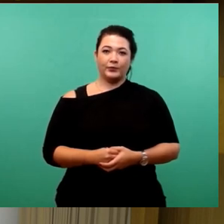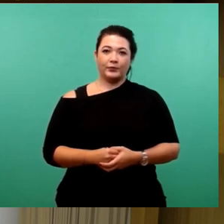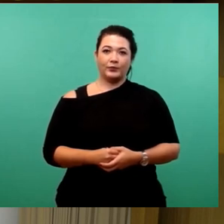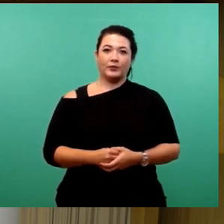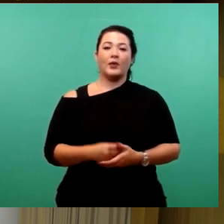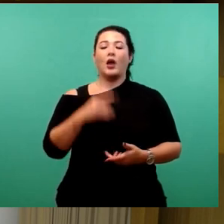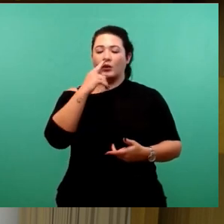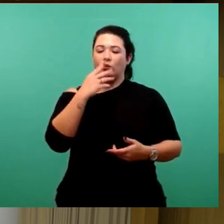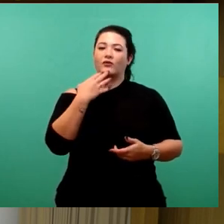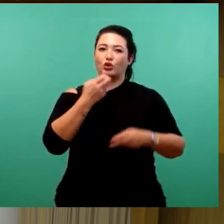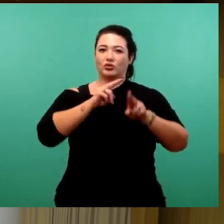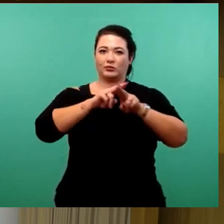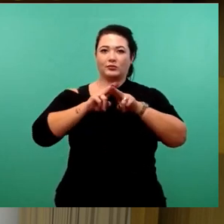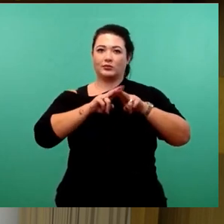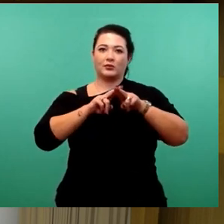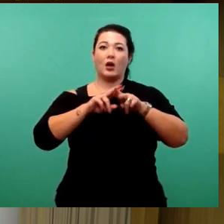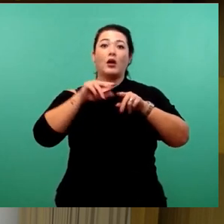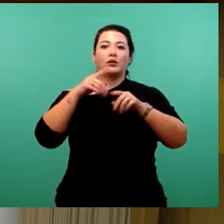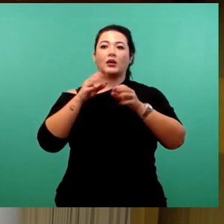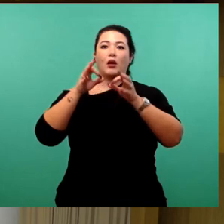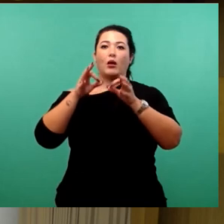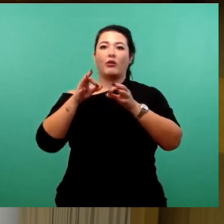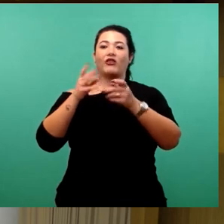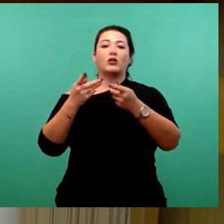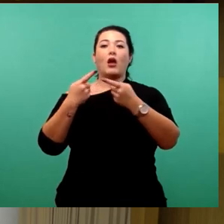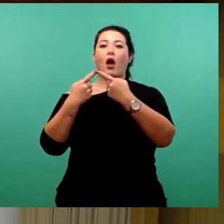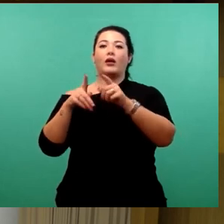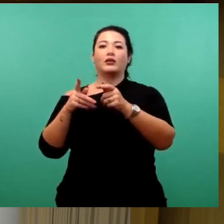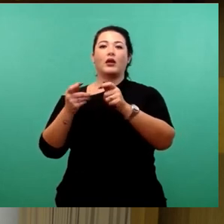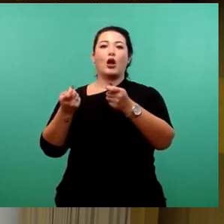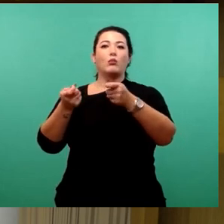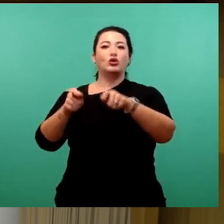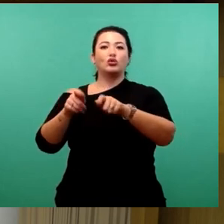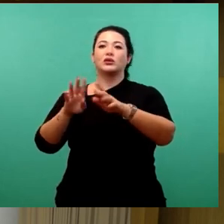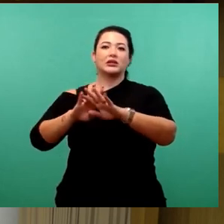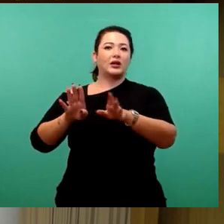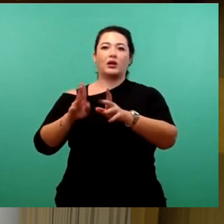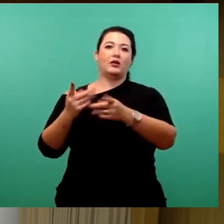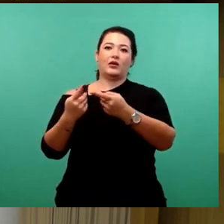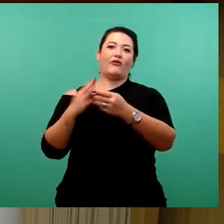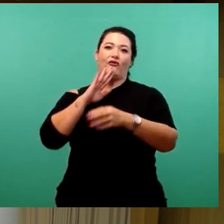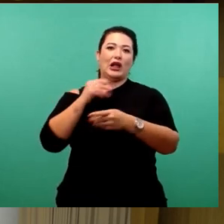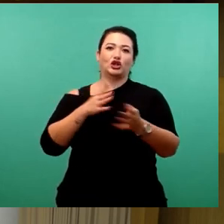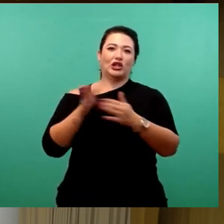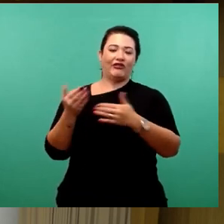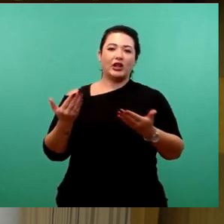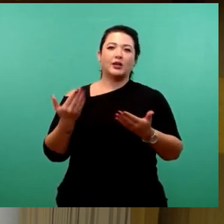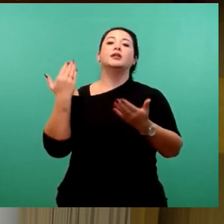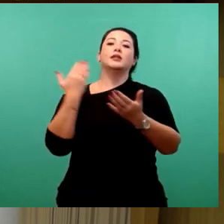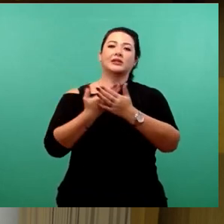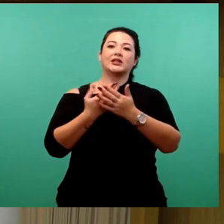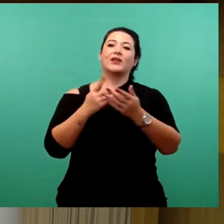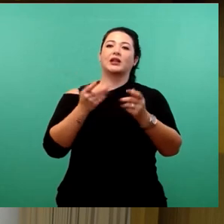richtigstellen und nie dann irgendwelchen anderen Beschlüssen nachlaufen, die da nicht gemeint waren. Also, mit dieser kleinen